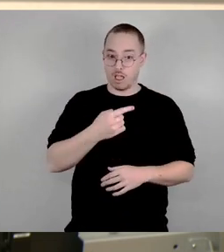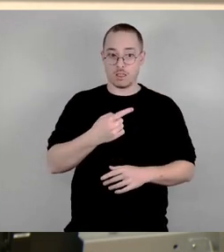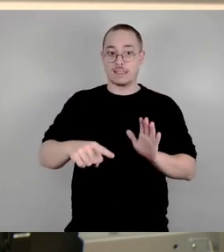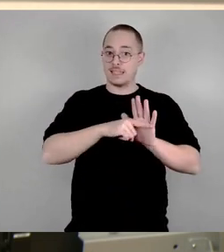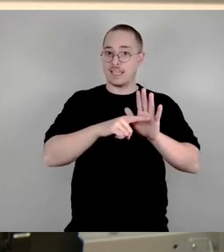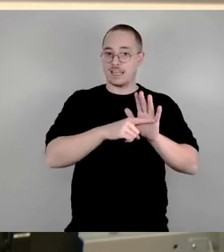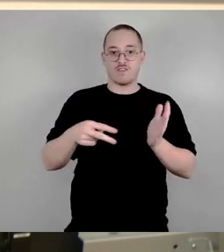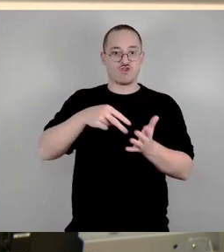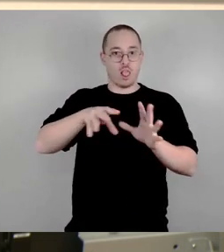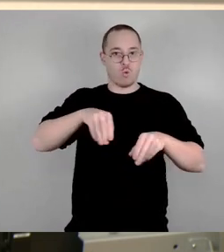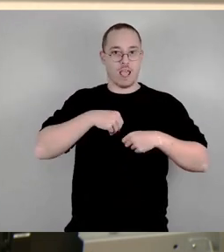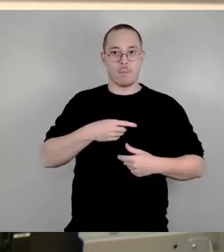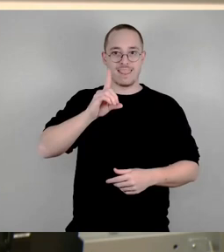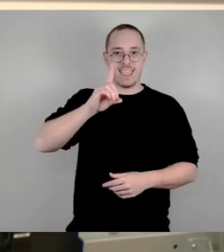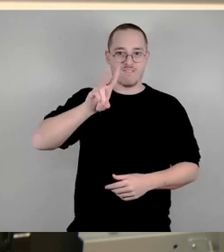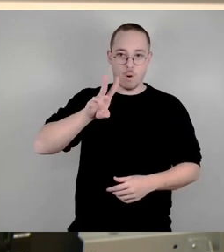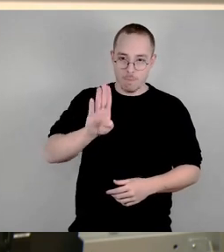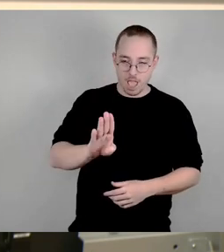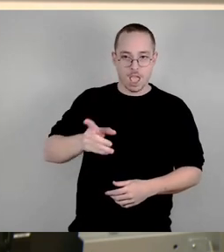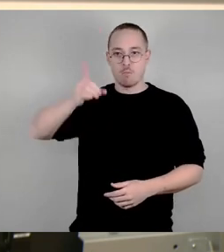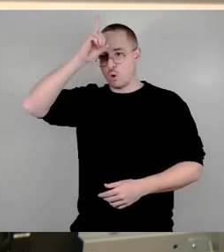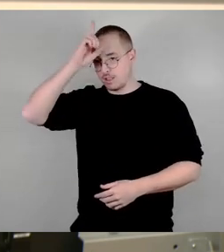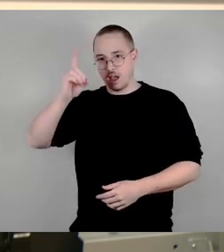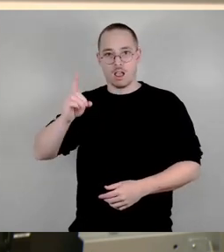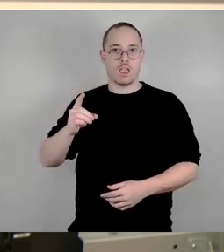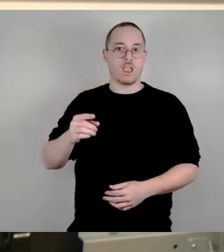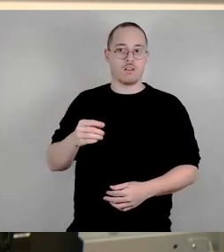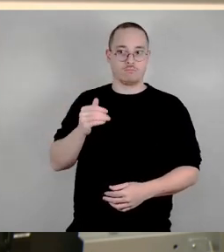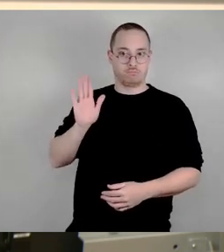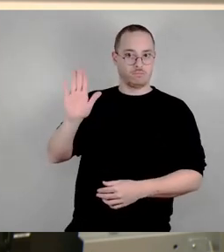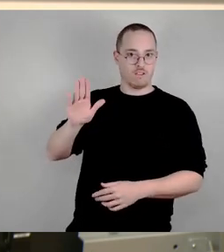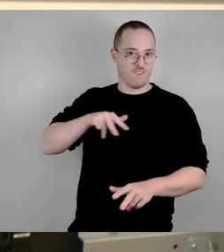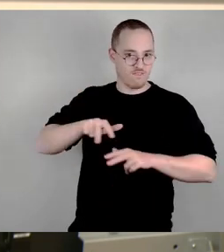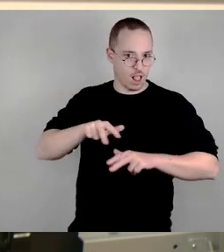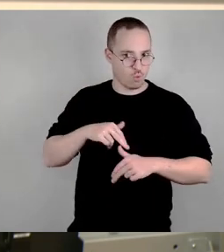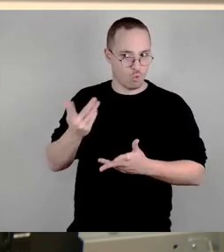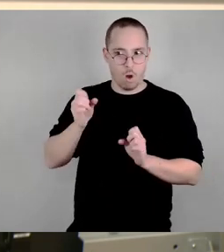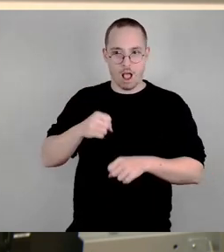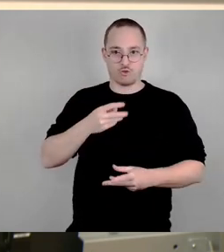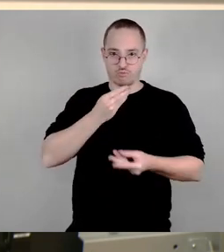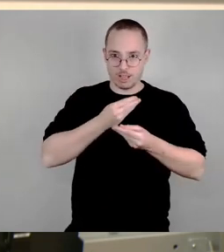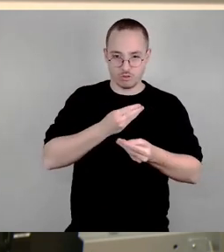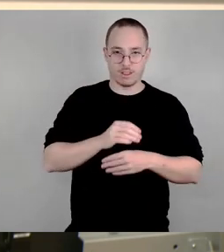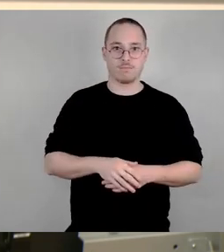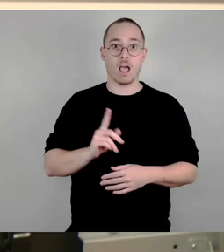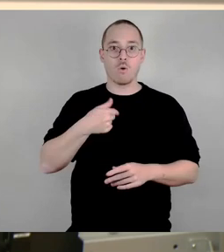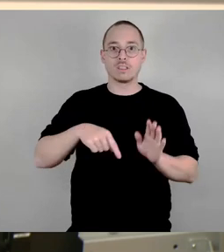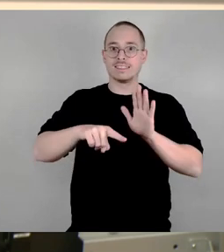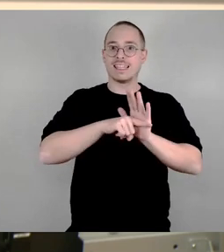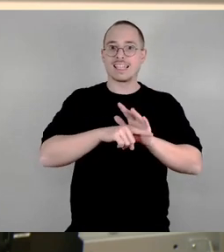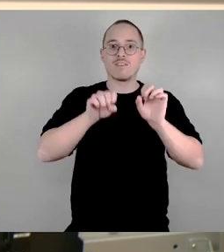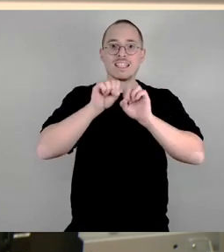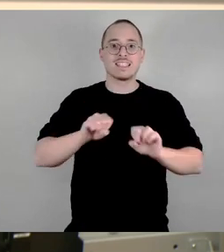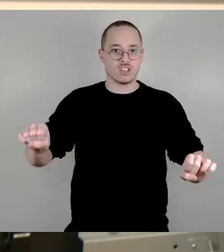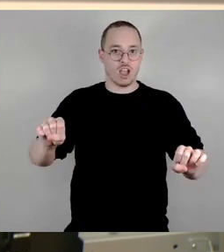über die negativen Stellungnahmen seiner eigenen Verwaltung, über die er sich hinweggesetzt hat. Dann werden wir auch über das negative Sicherheitsaudit reden.